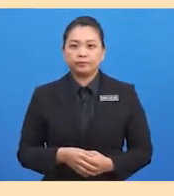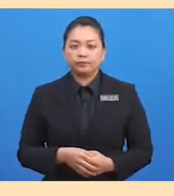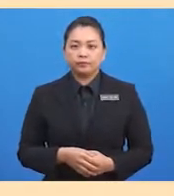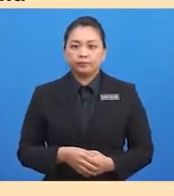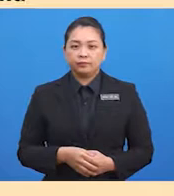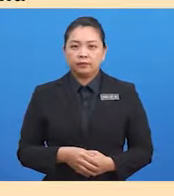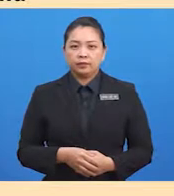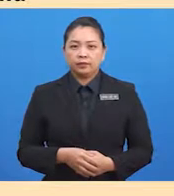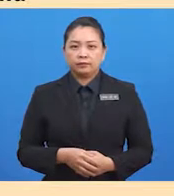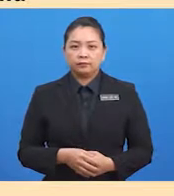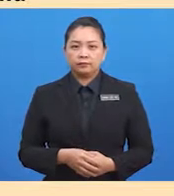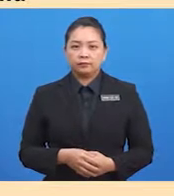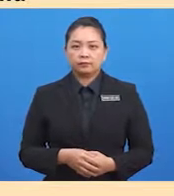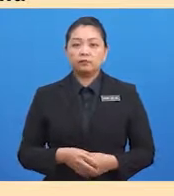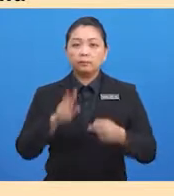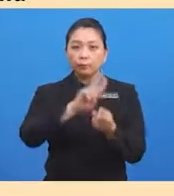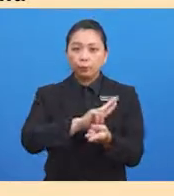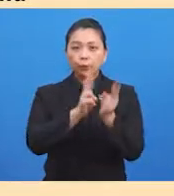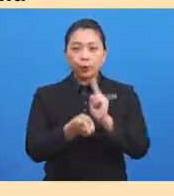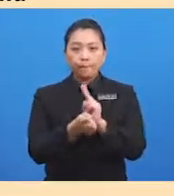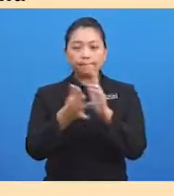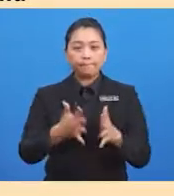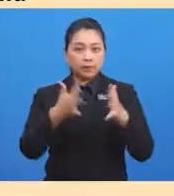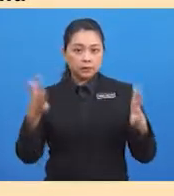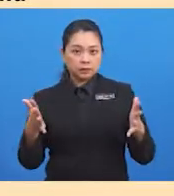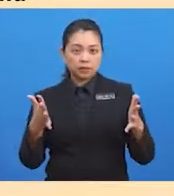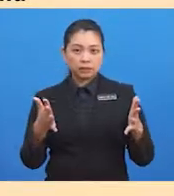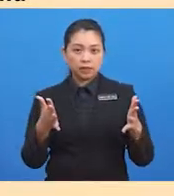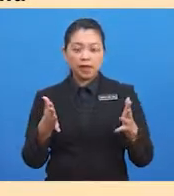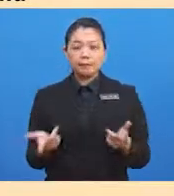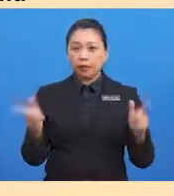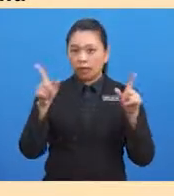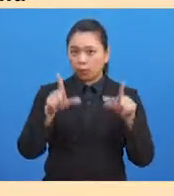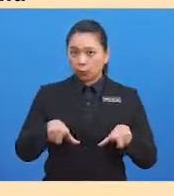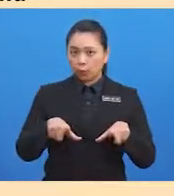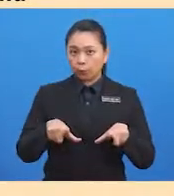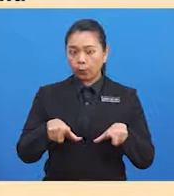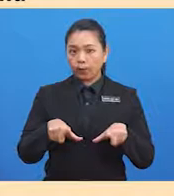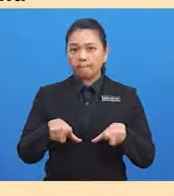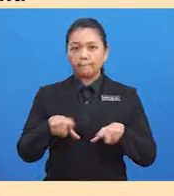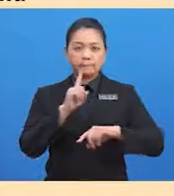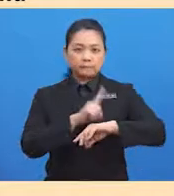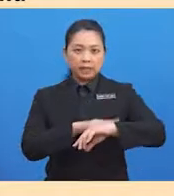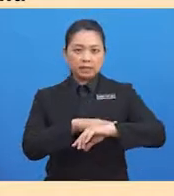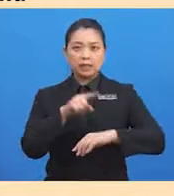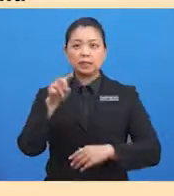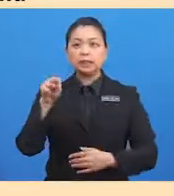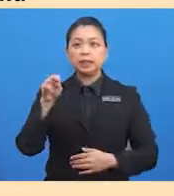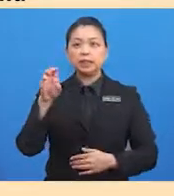Perubahan yang besar berlaku pada manusia pada Zaman Mesolitik. Tahukah murid-murid